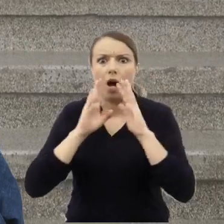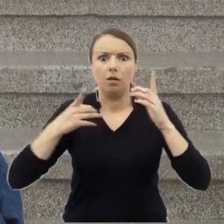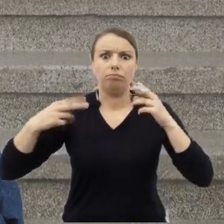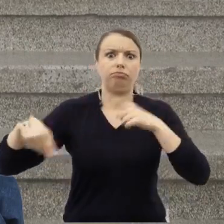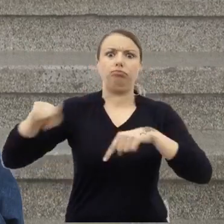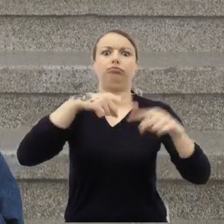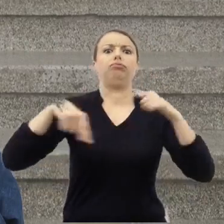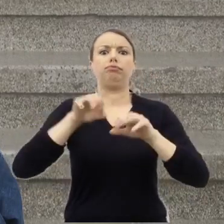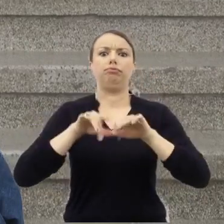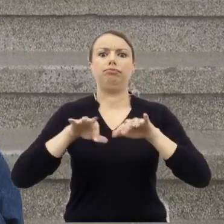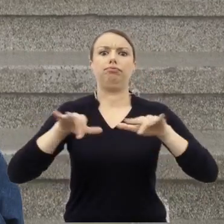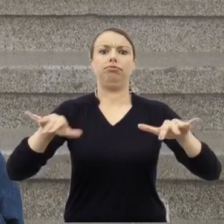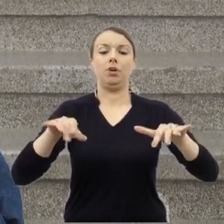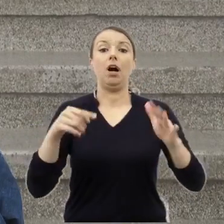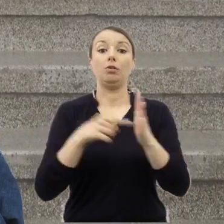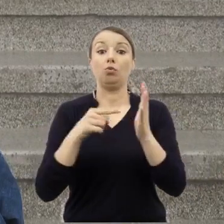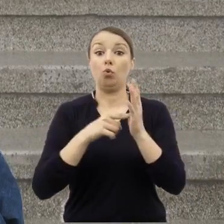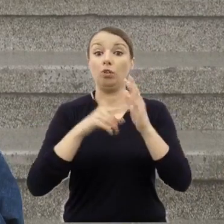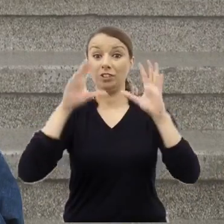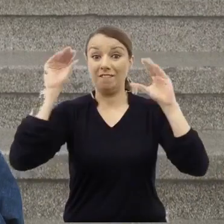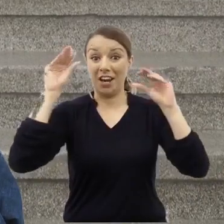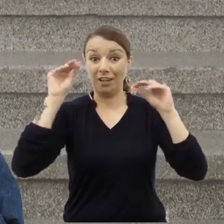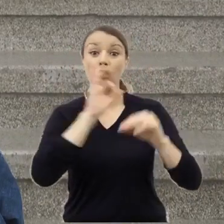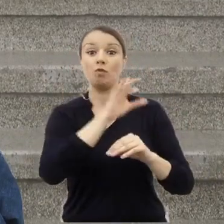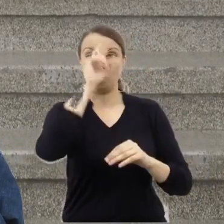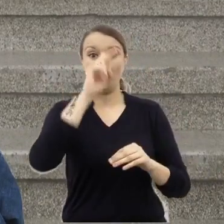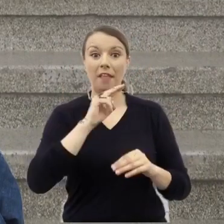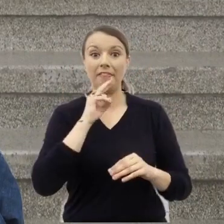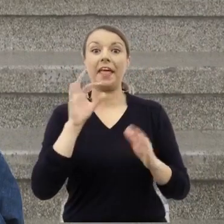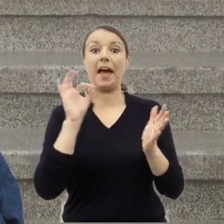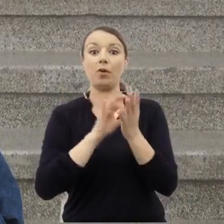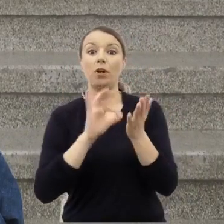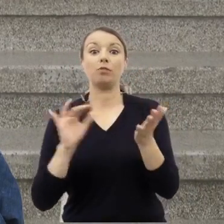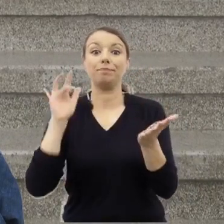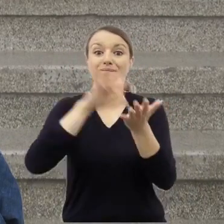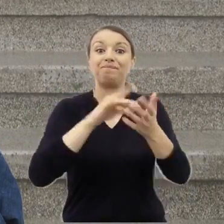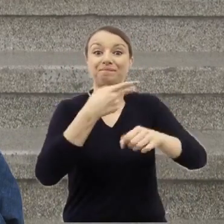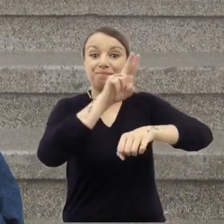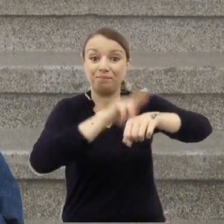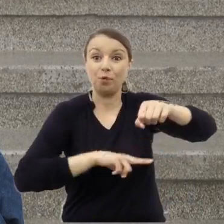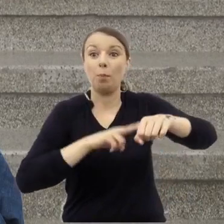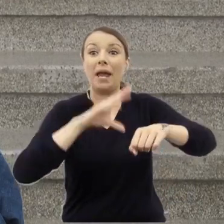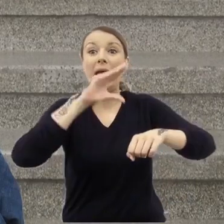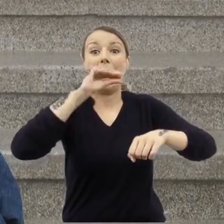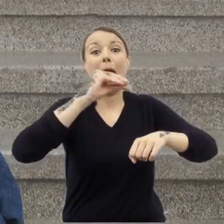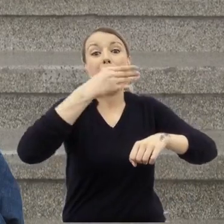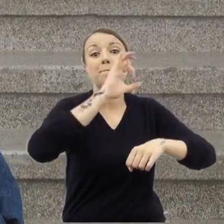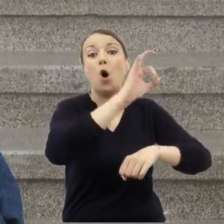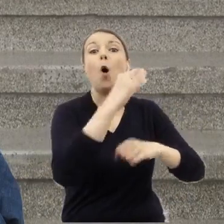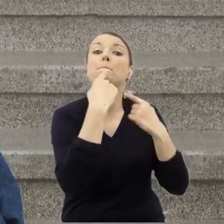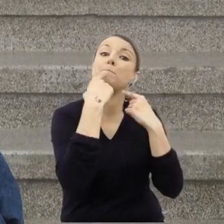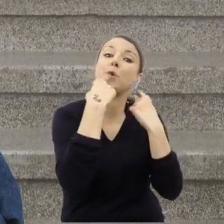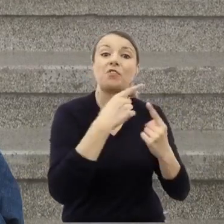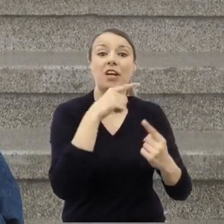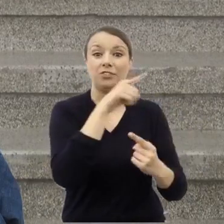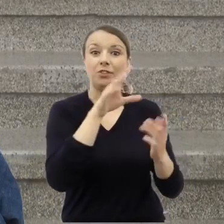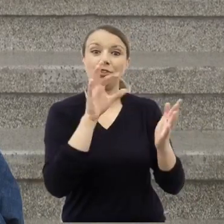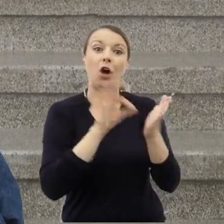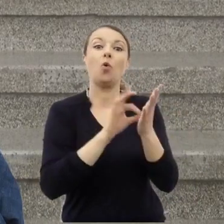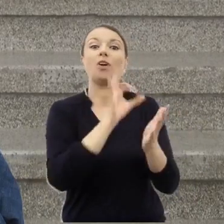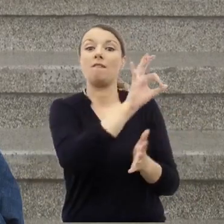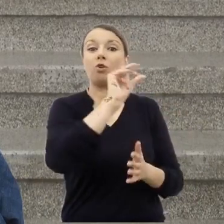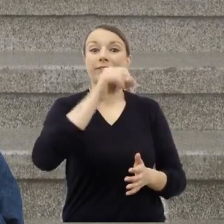ojciec odwiedził posterunek Emo, gdzie złożył meldunek o zaginięciu Henia, ale ponieważ